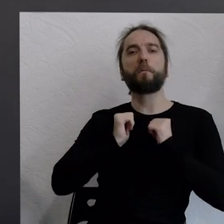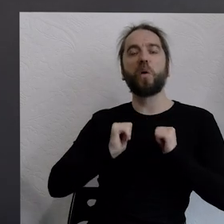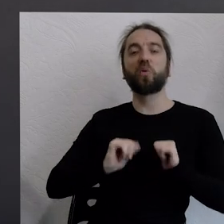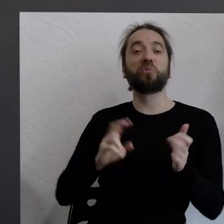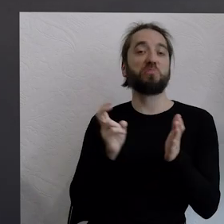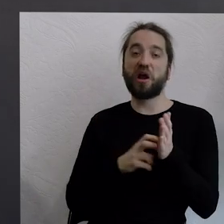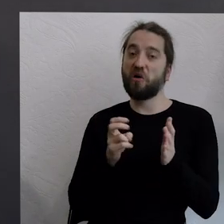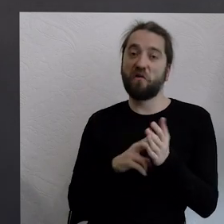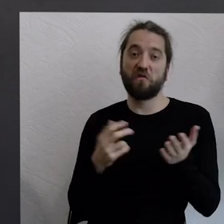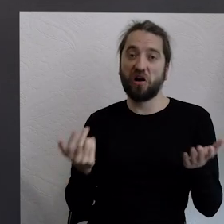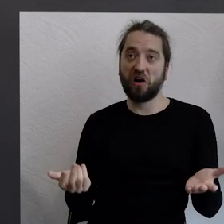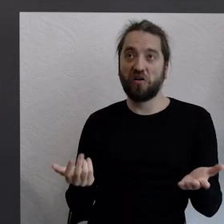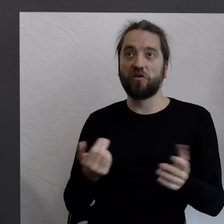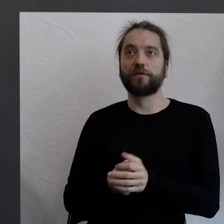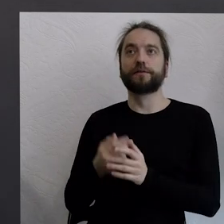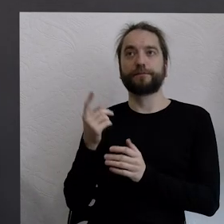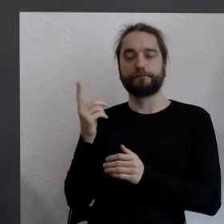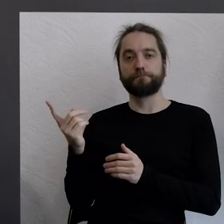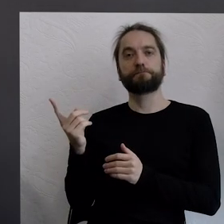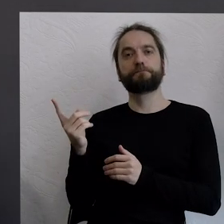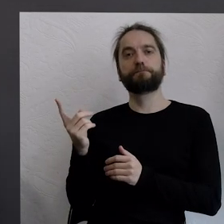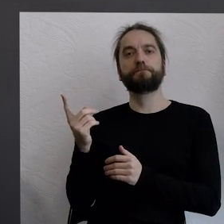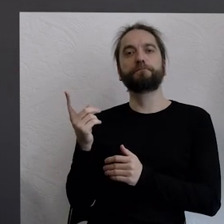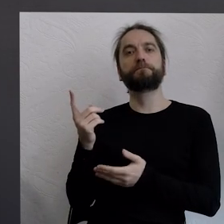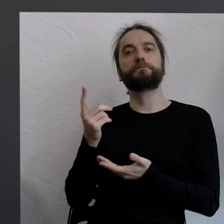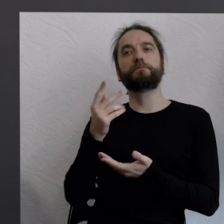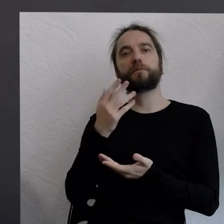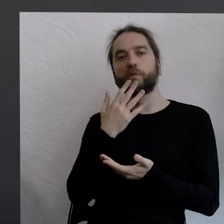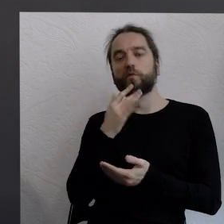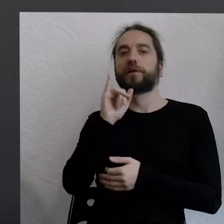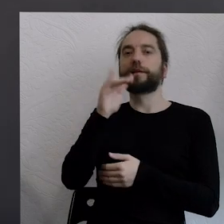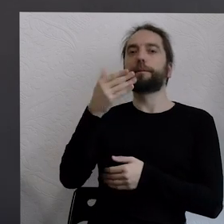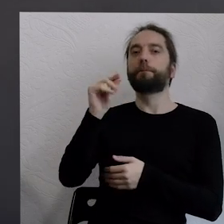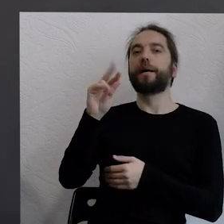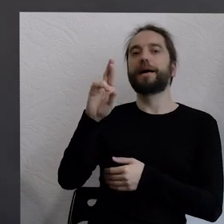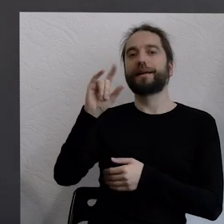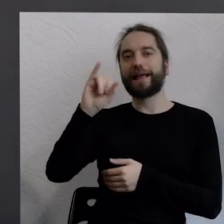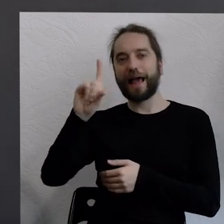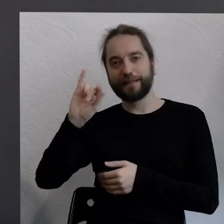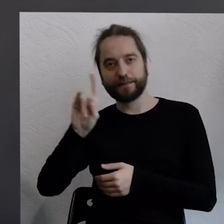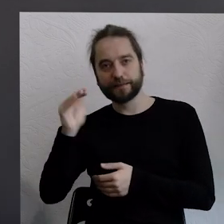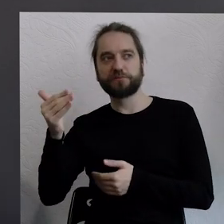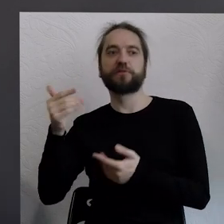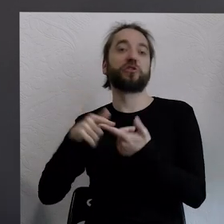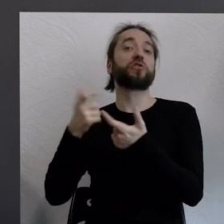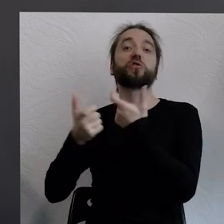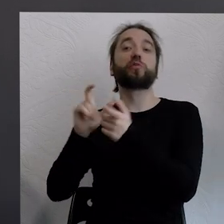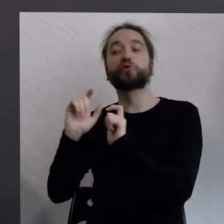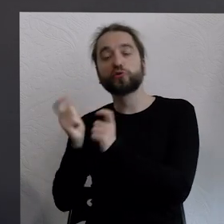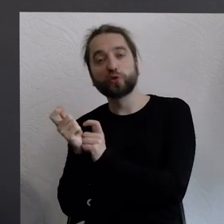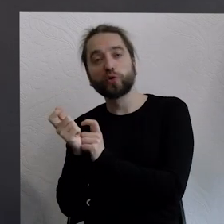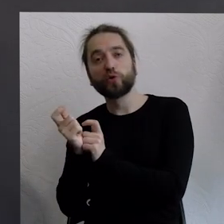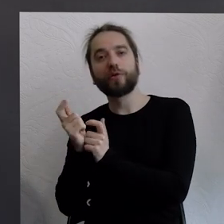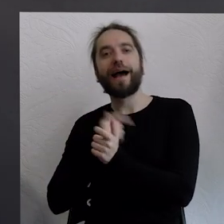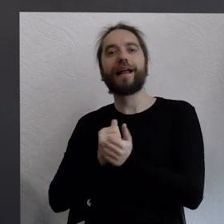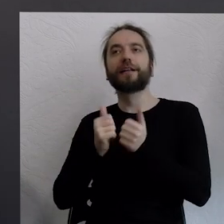szczególnie tutaj właśnie prezes mówił, sądzę w tym kontekście, to znaczy imperialis posti imperialis i co możemy z tym zrobić. Zarówno ten